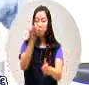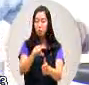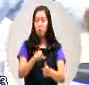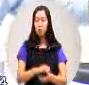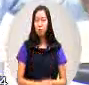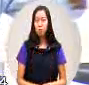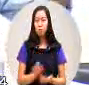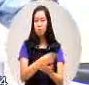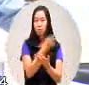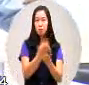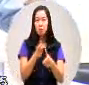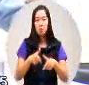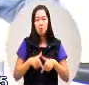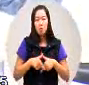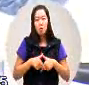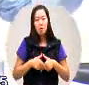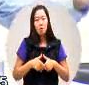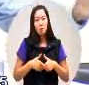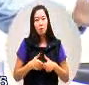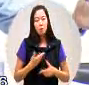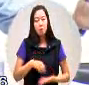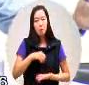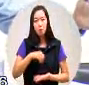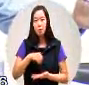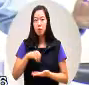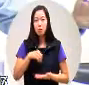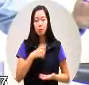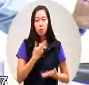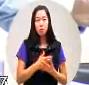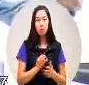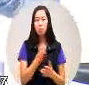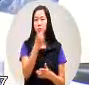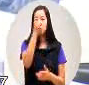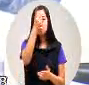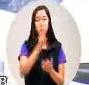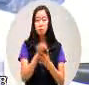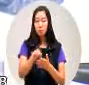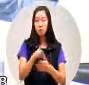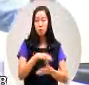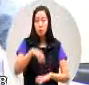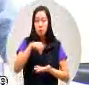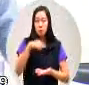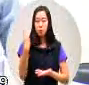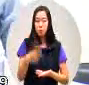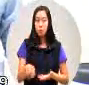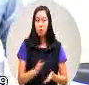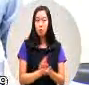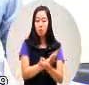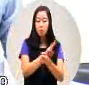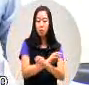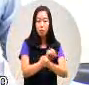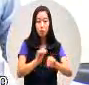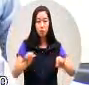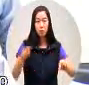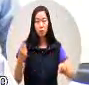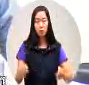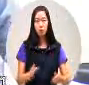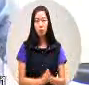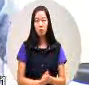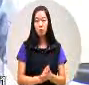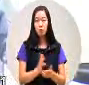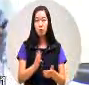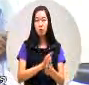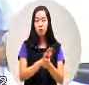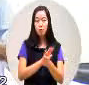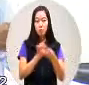整个人心惶惶不是只有这个案那么所有在林地的爱意